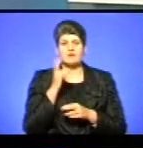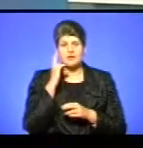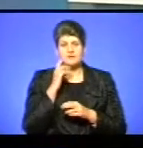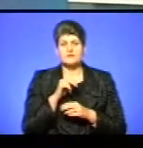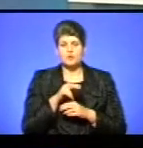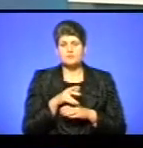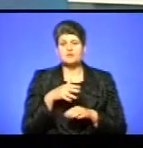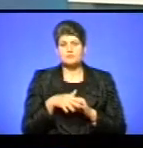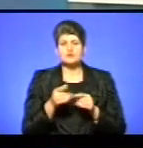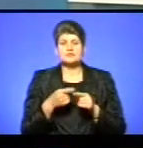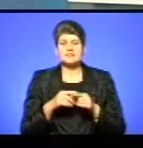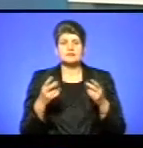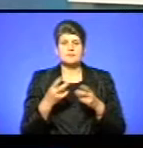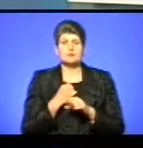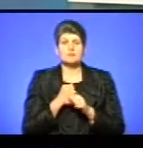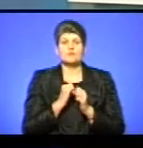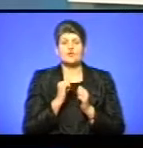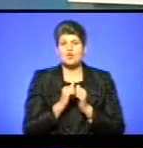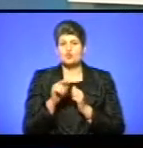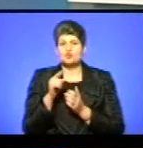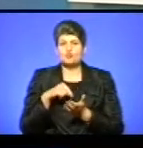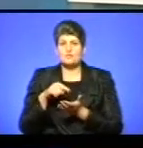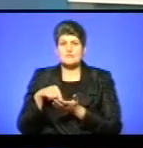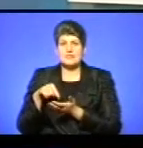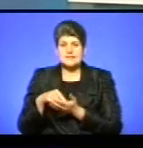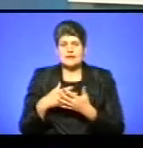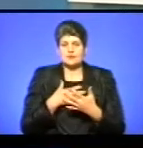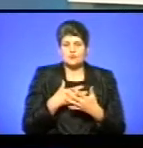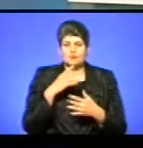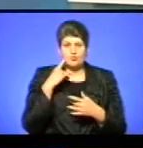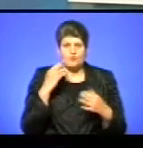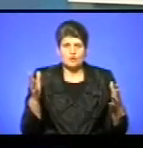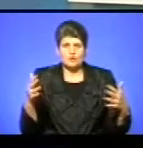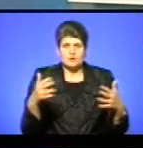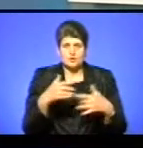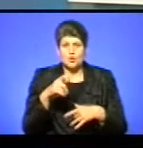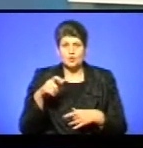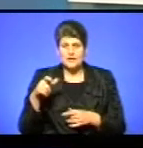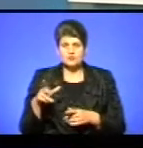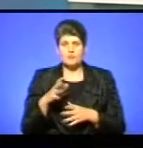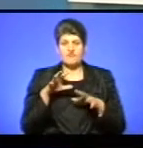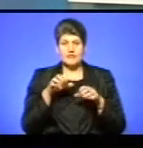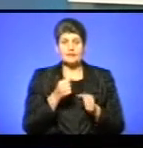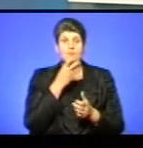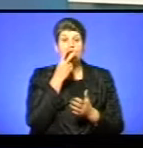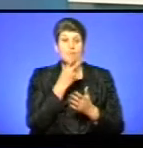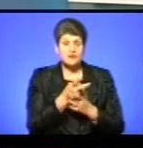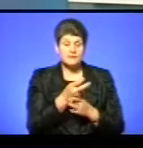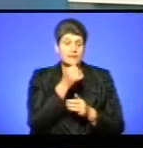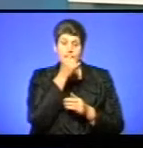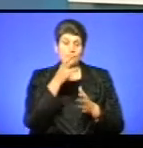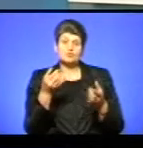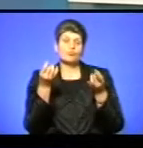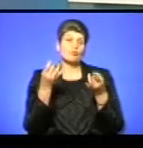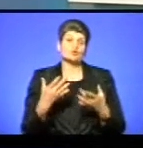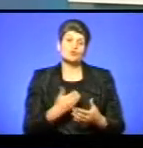зрозуміли, що це потрібно робити в кожному місті і активізовувати молодь, активізовувати людей, для того, щоб влада побачила, що вона не може просто так,